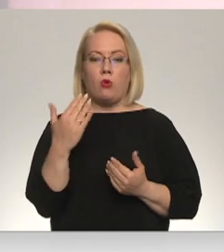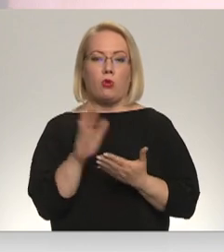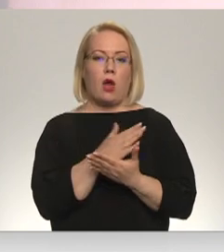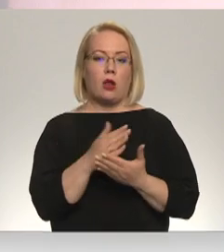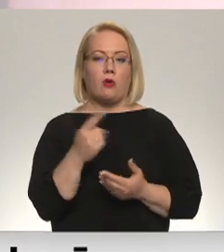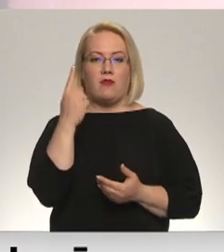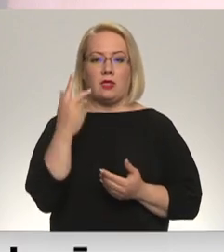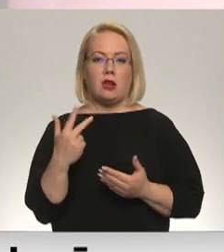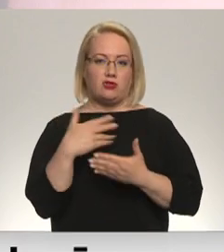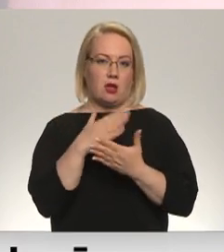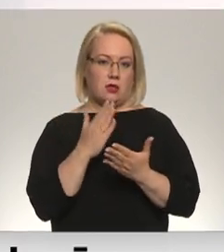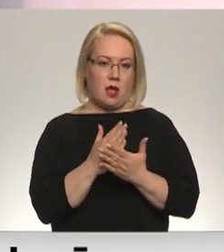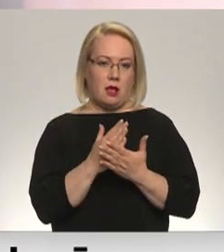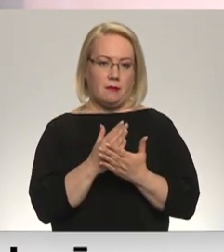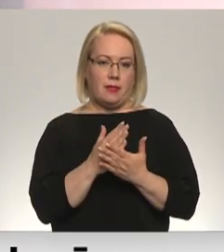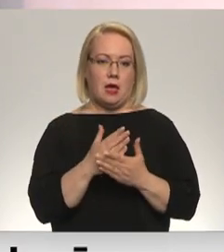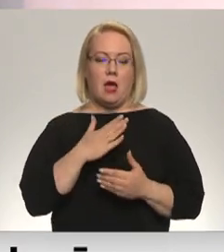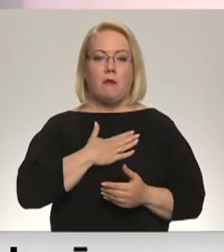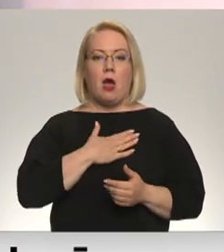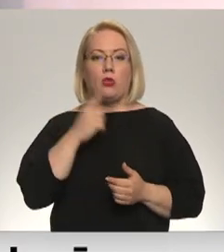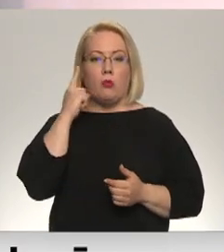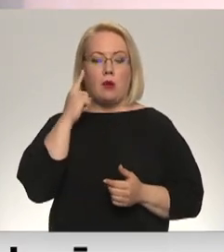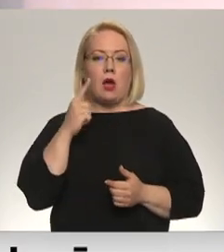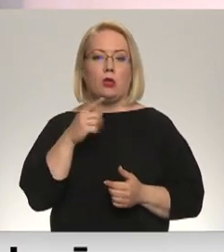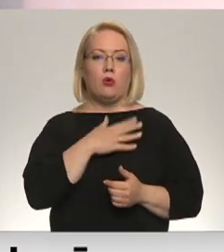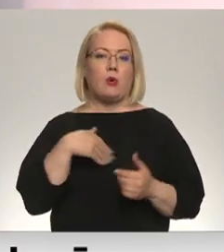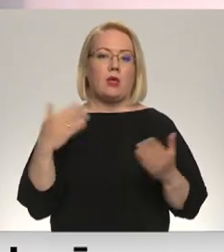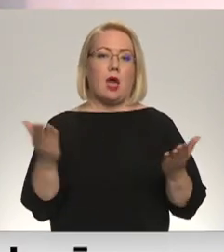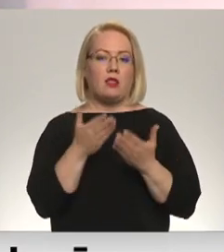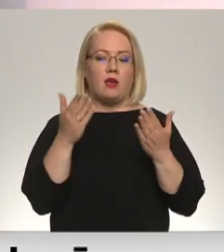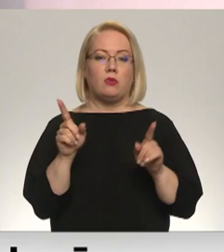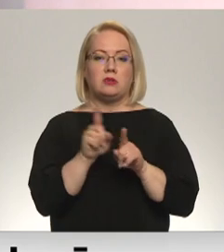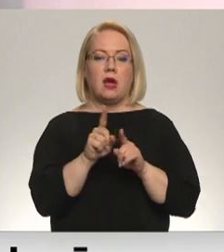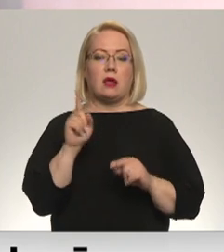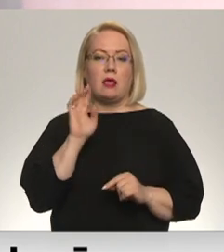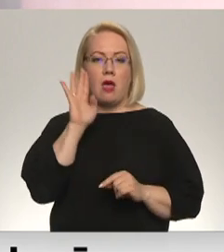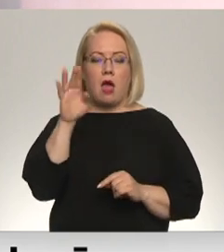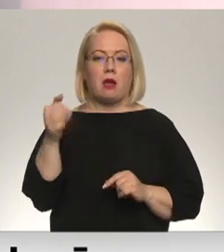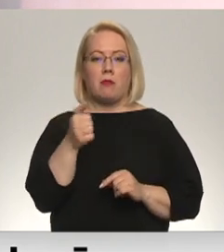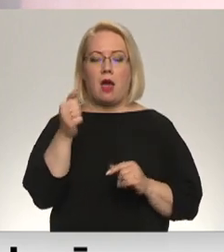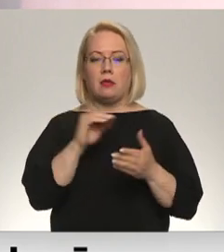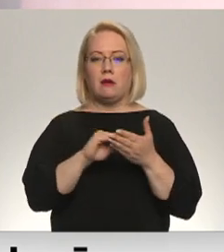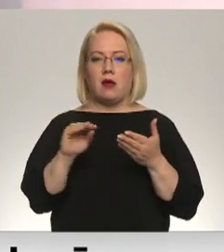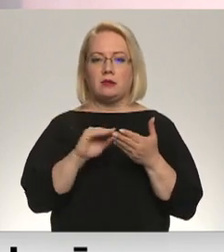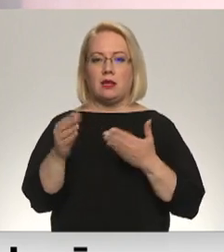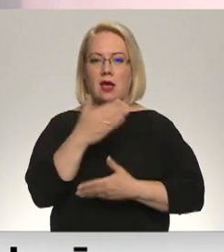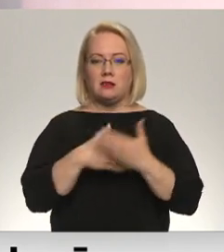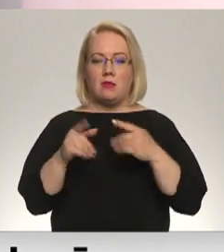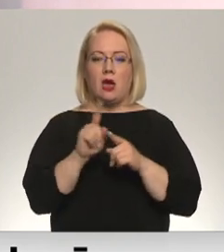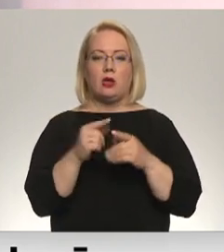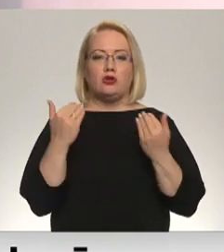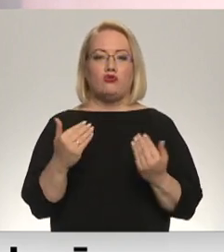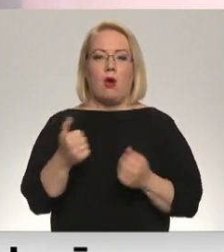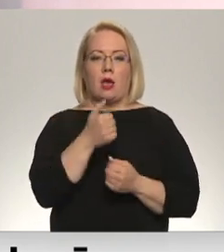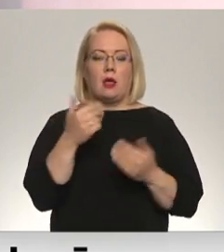daļu tikai no visas klases. Manuprāt, tas ļoti atvieglos arī nākoši gadu rakstīt eksāmenus, tāpat arī tas šogad atvieglos, jo